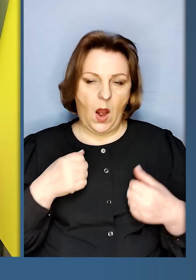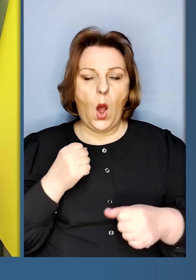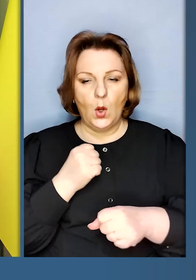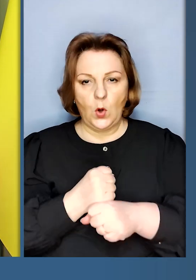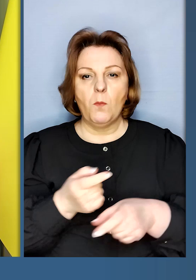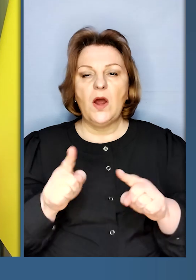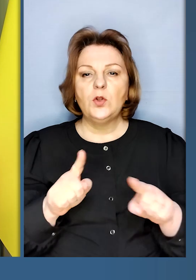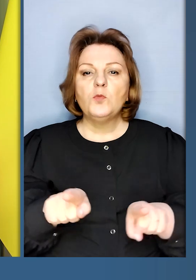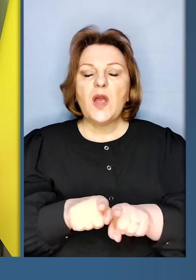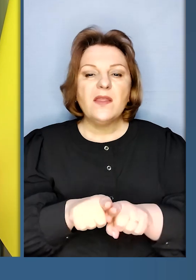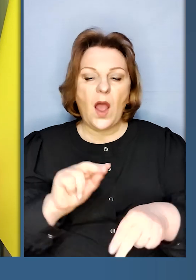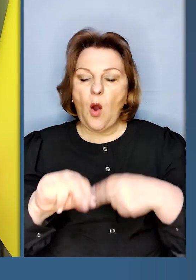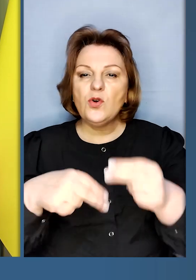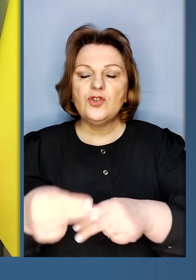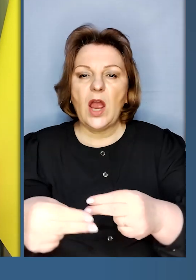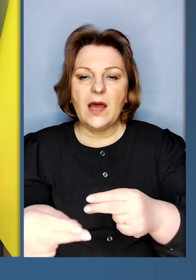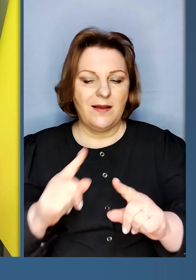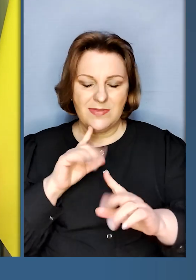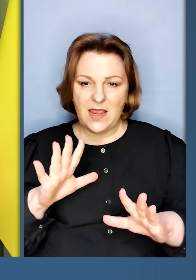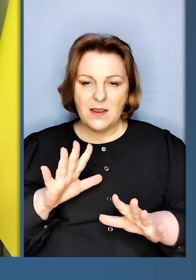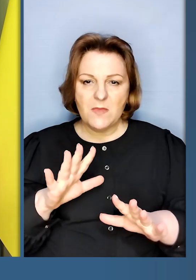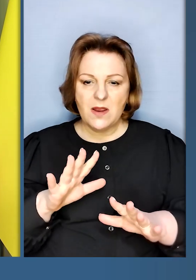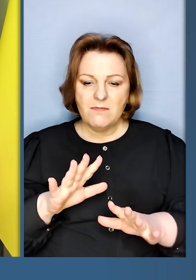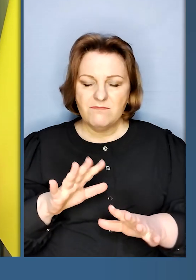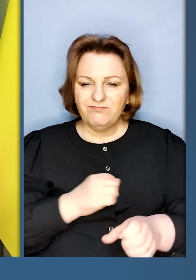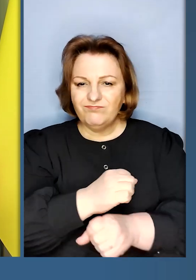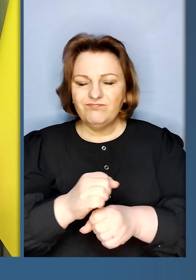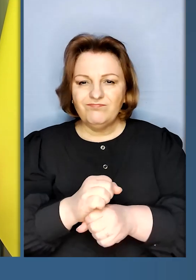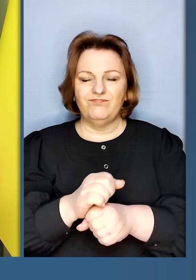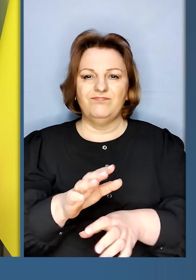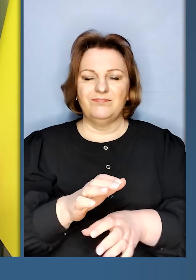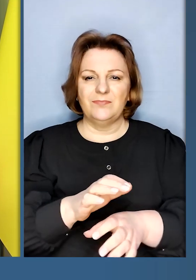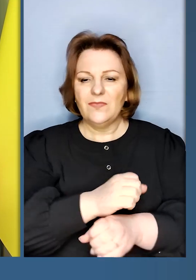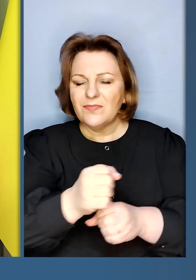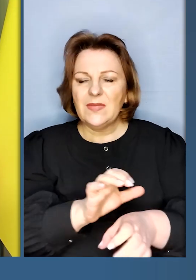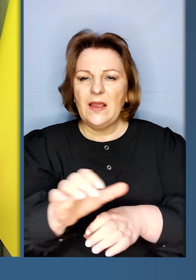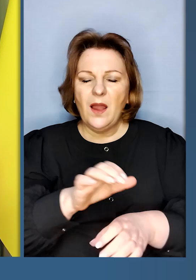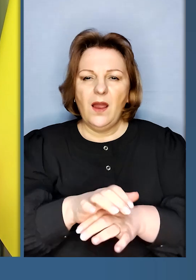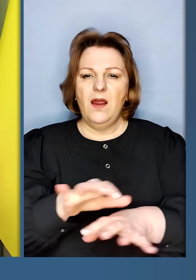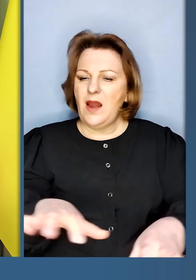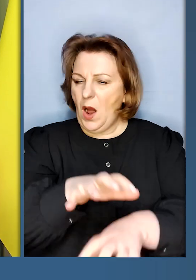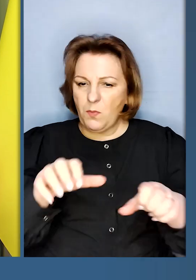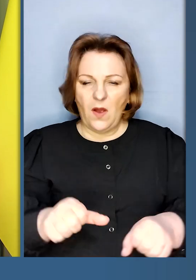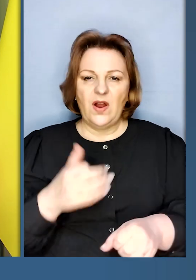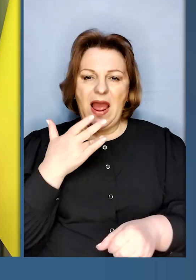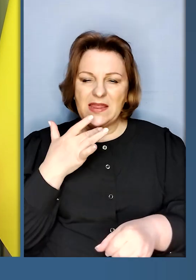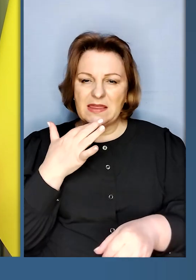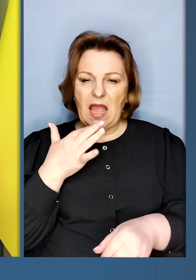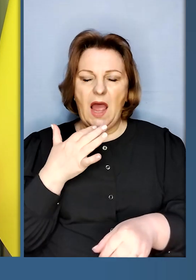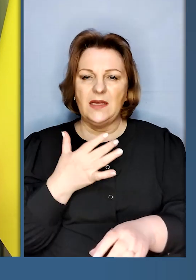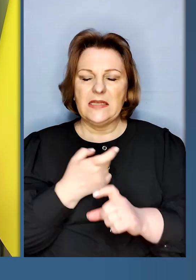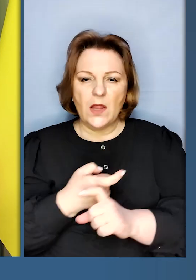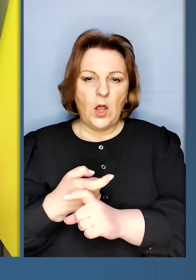робимо те, щоб такої черги не буде. Імперіалізм, націоналізм, колоніалізм російський,